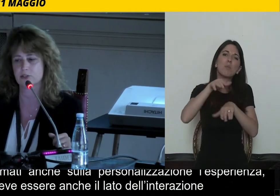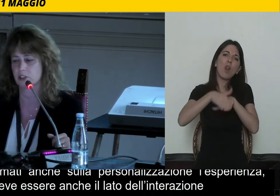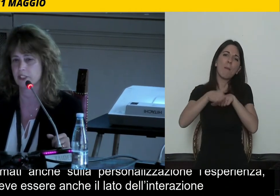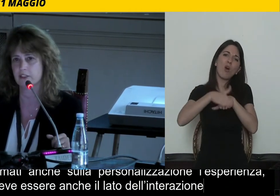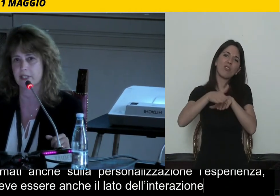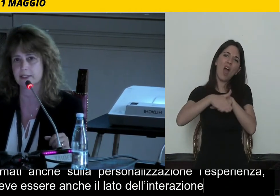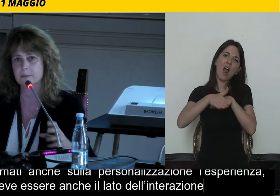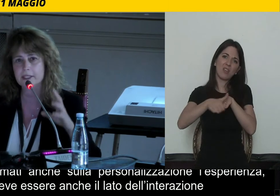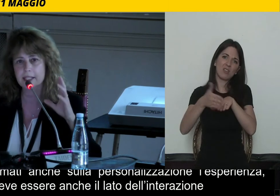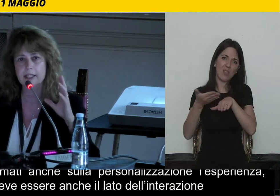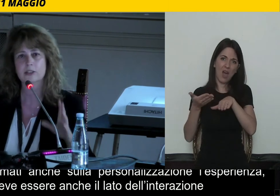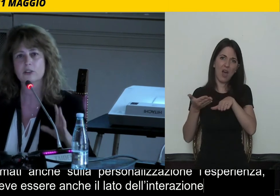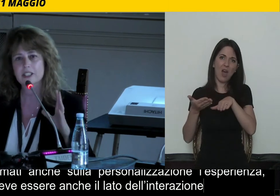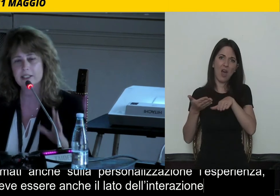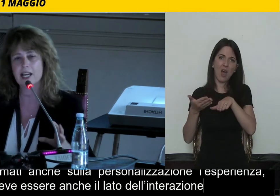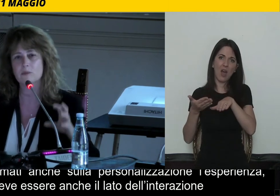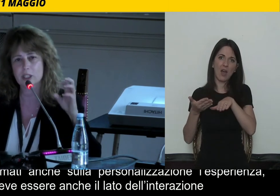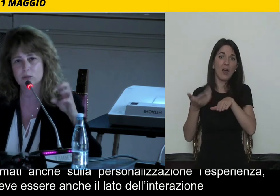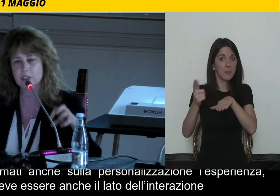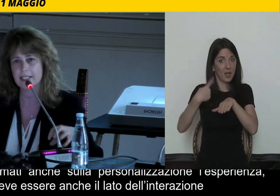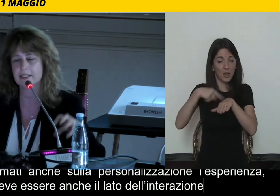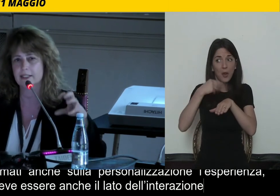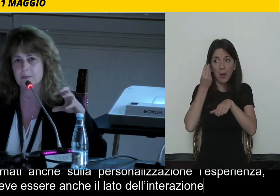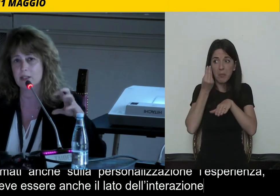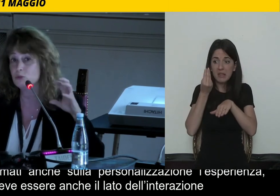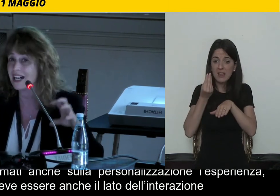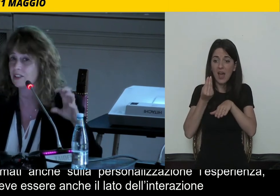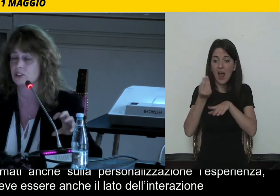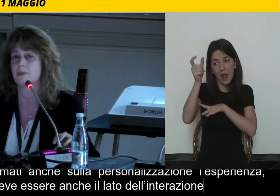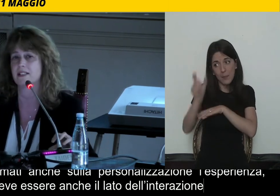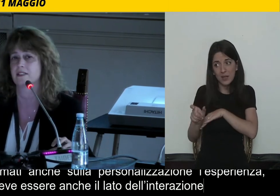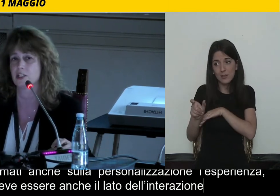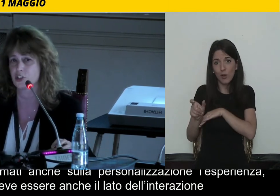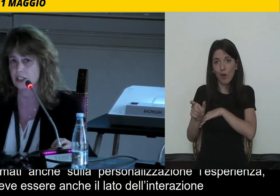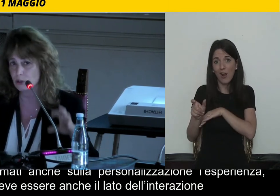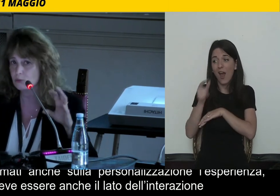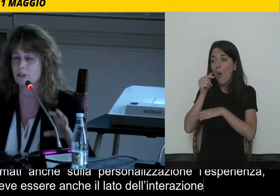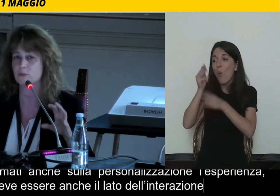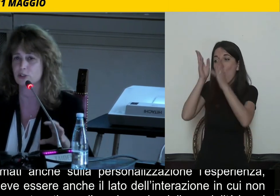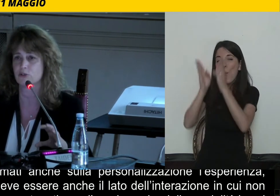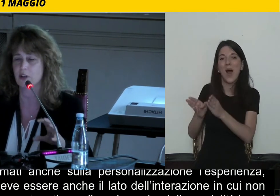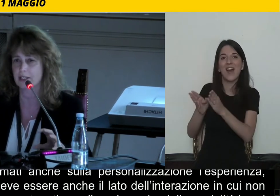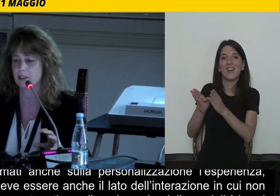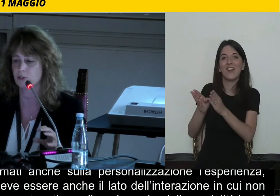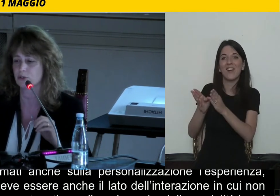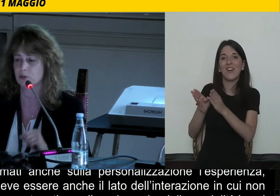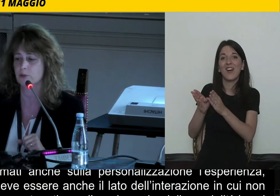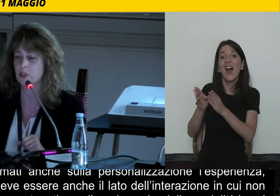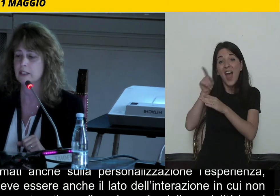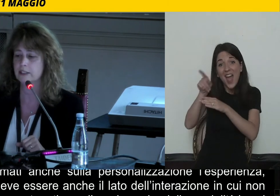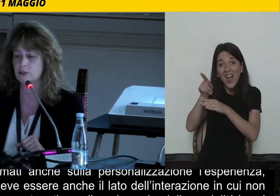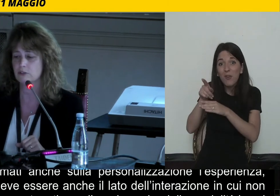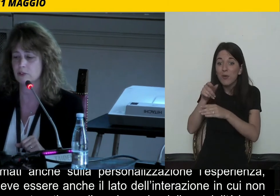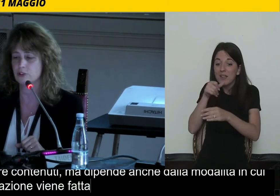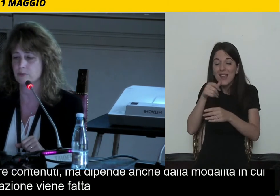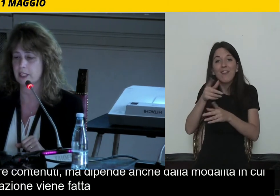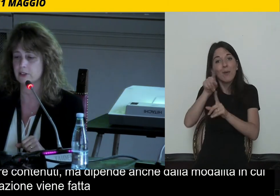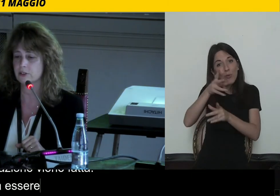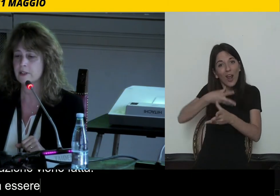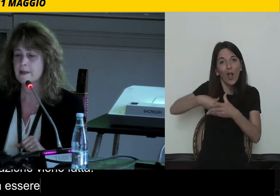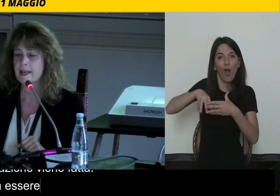presentazione viene fatta, perché noi crediamo che l'utente, l'umano debba essere al centro e l'umano ha bisogno anche di questo tipo di